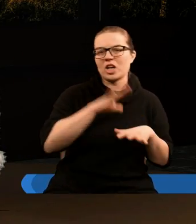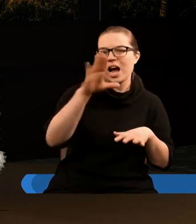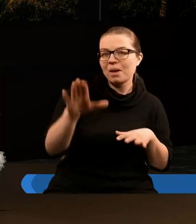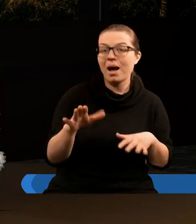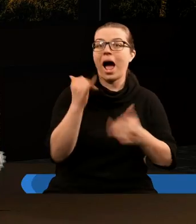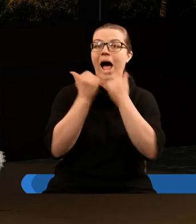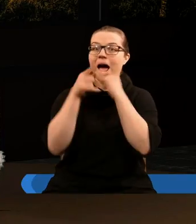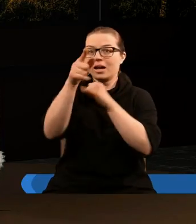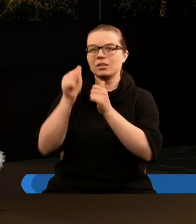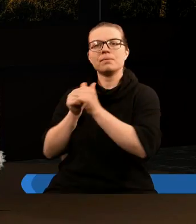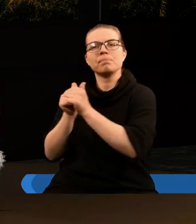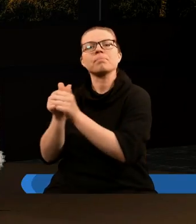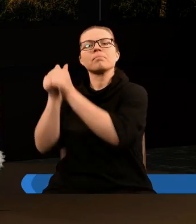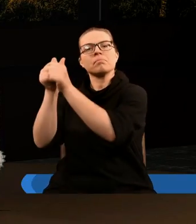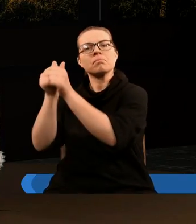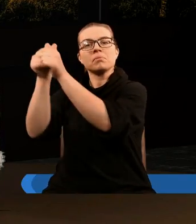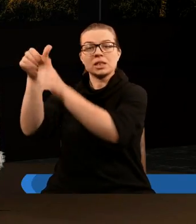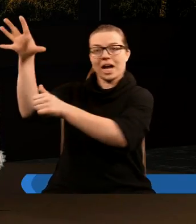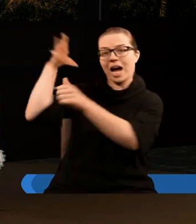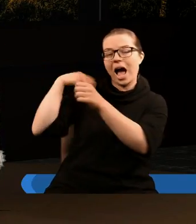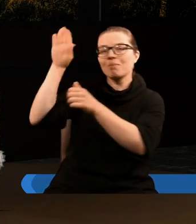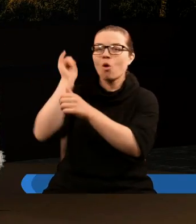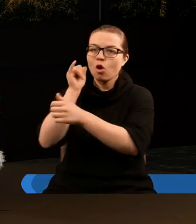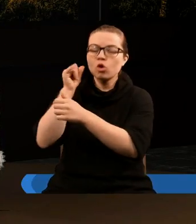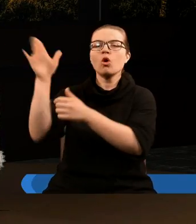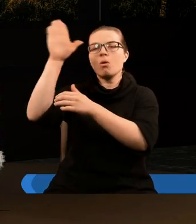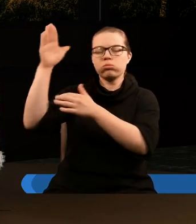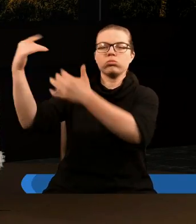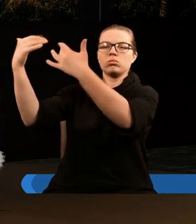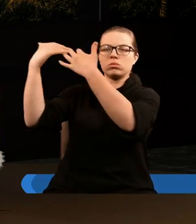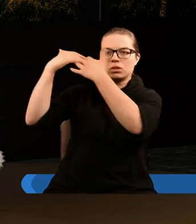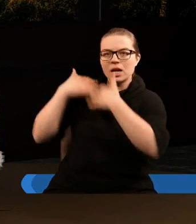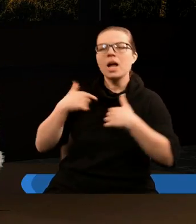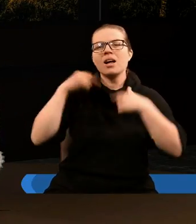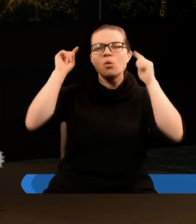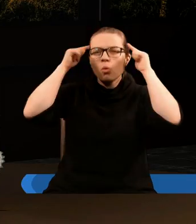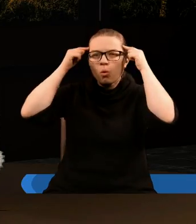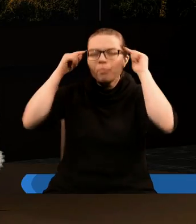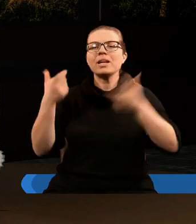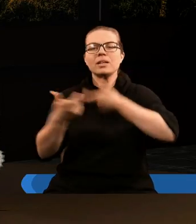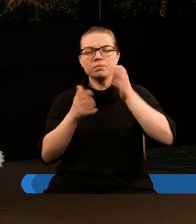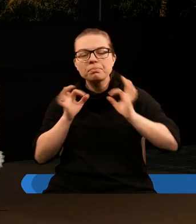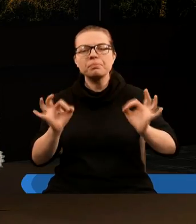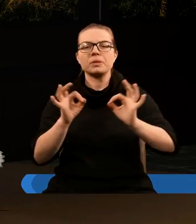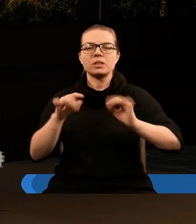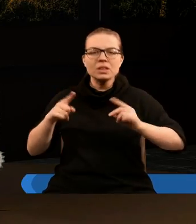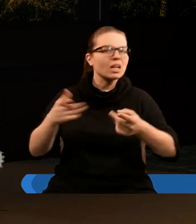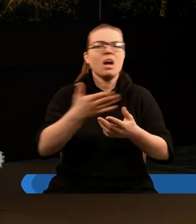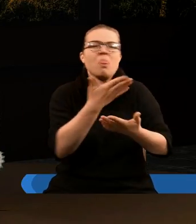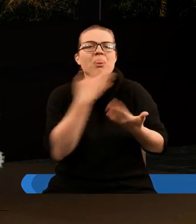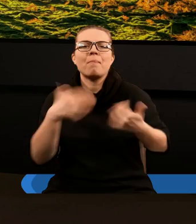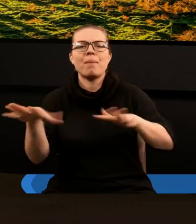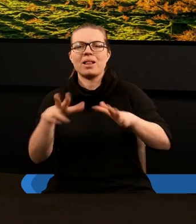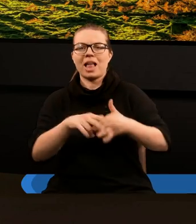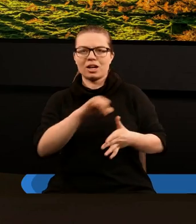Natomiast kiedy chodzimy z Bogiem, to Bóg sprawia, że że w naszym umyśle nie ma miejsca na